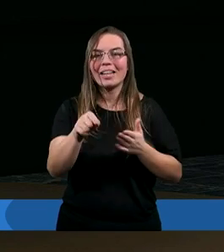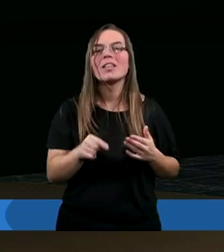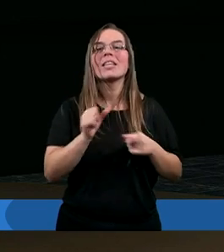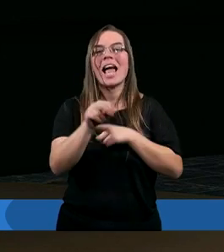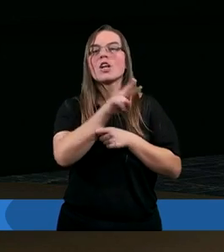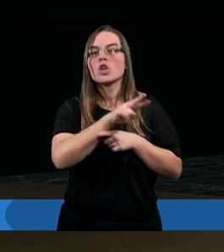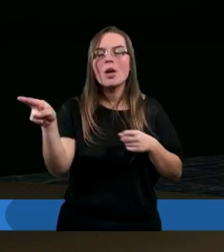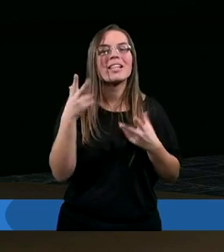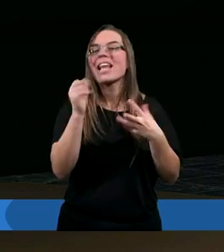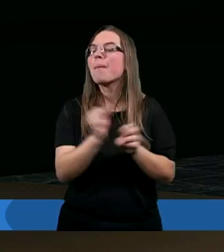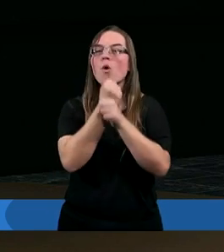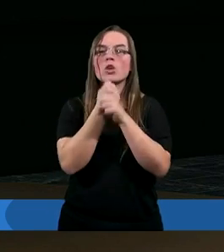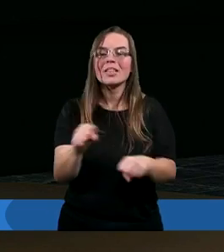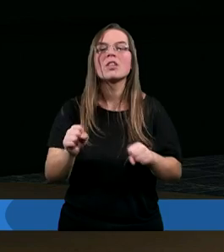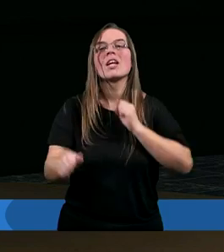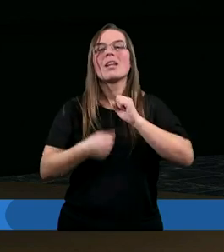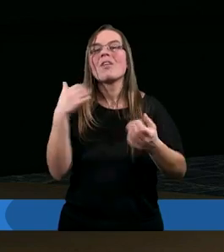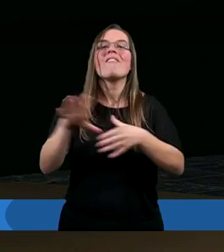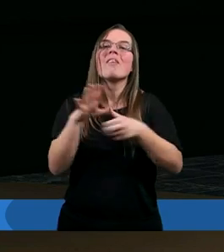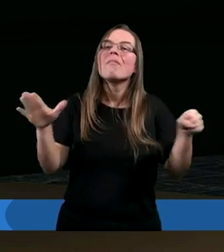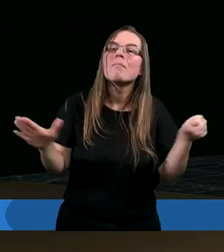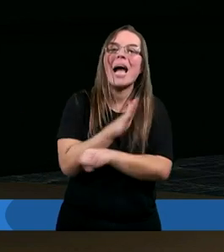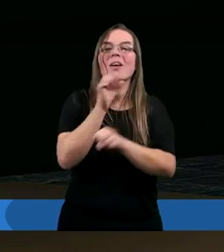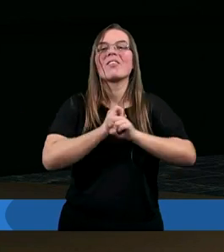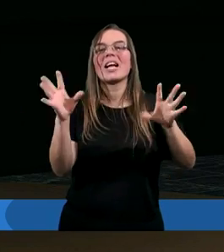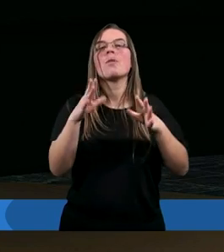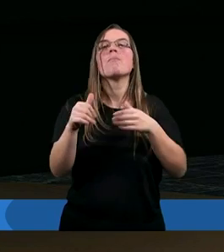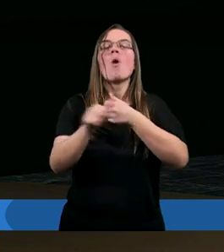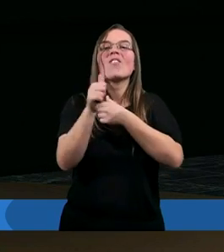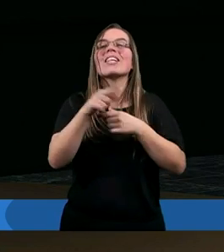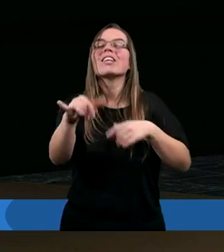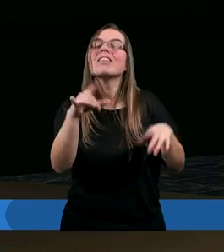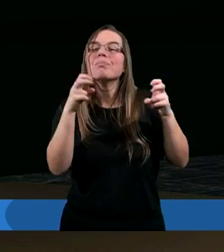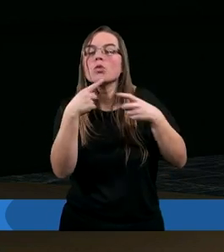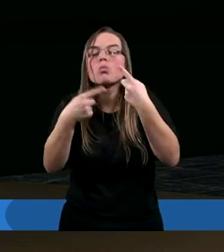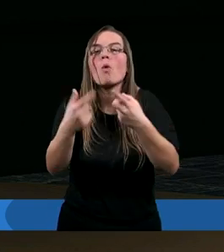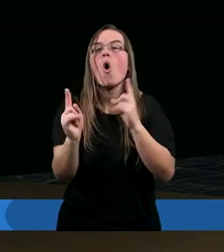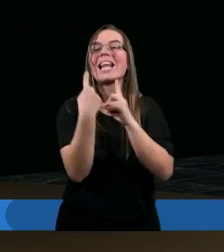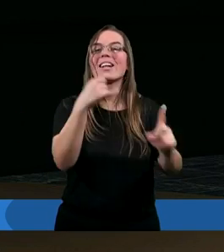Jest rzeczą niemożliwą, żeby w pełni wyjaśnić pochodzenie grzechu w tym sensie,